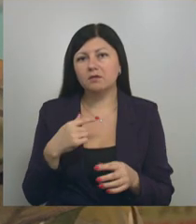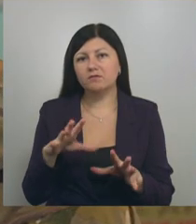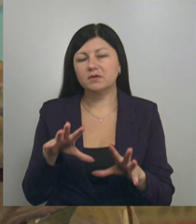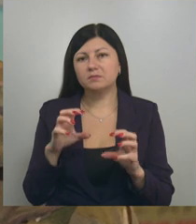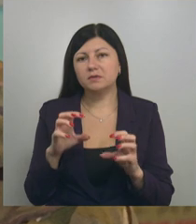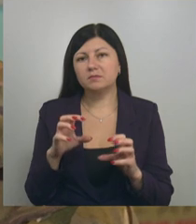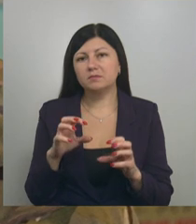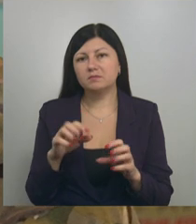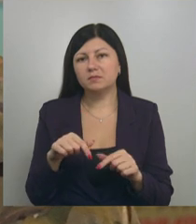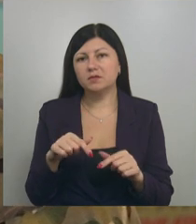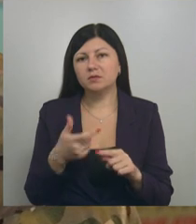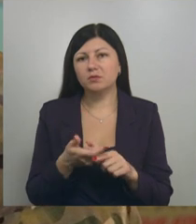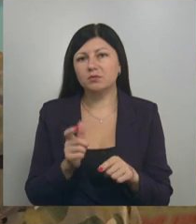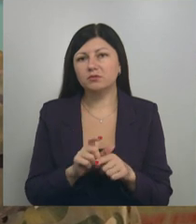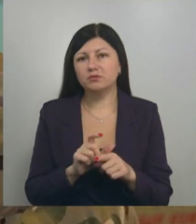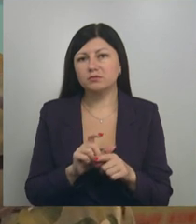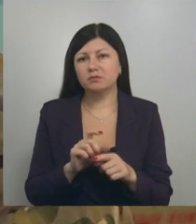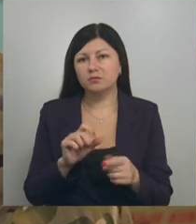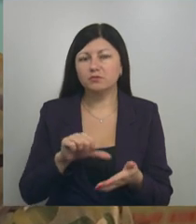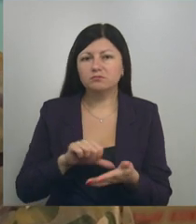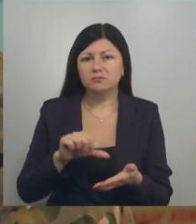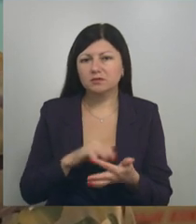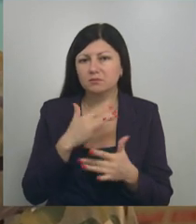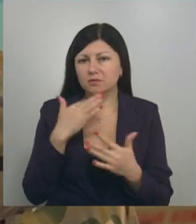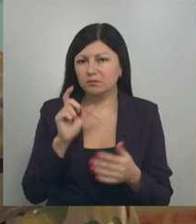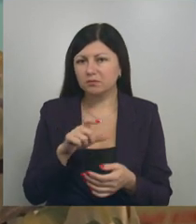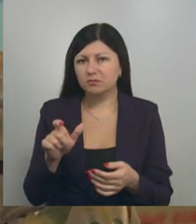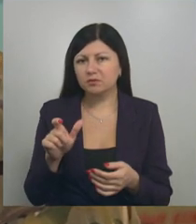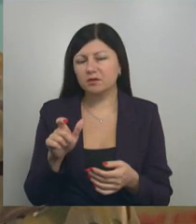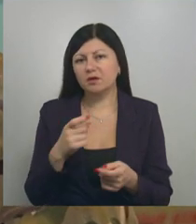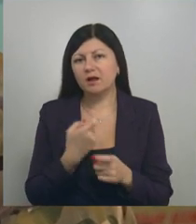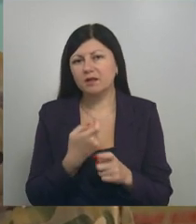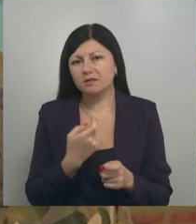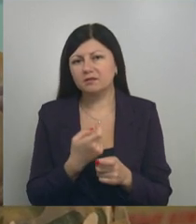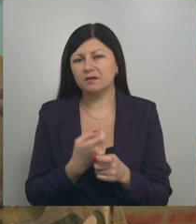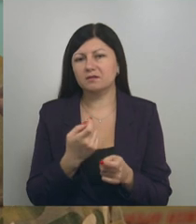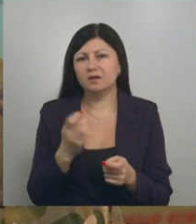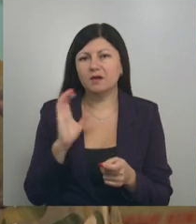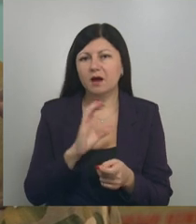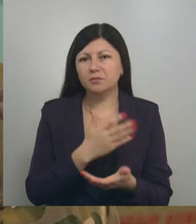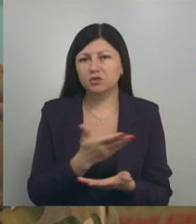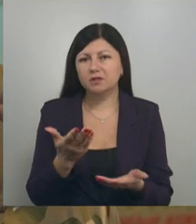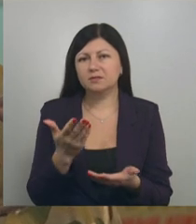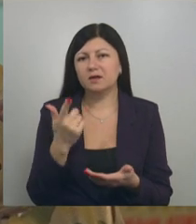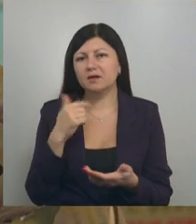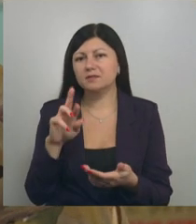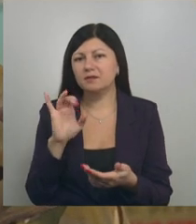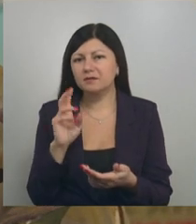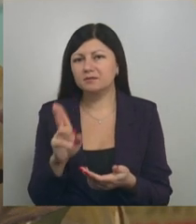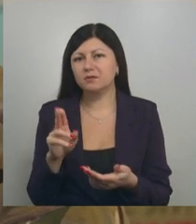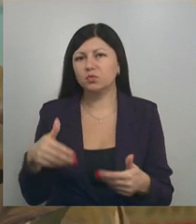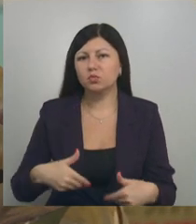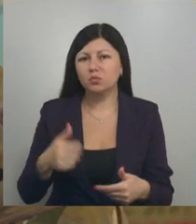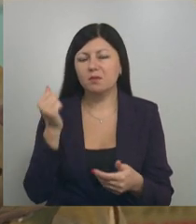здесь участие и Камчатка, и Калининград, Красноярск, Тула,